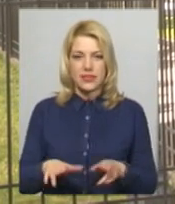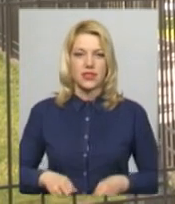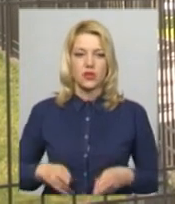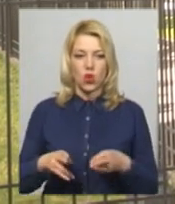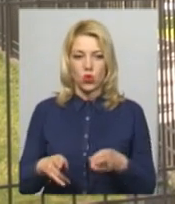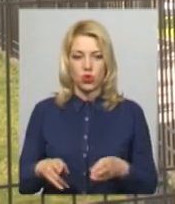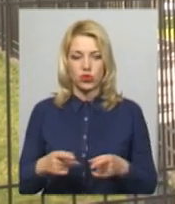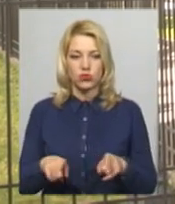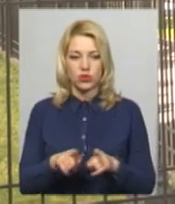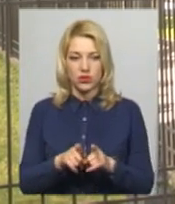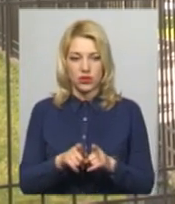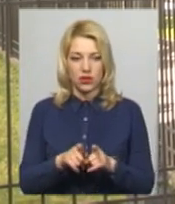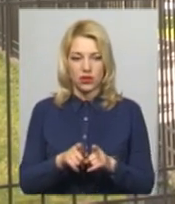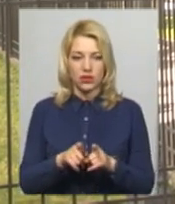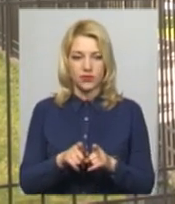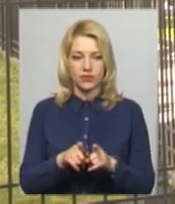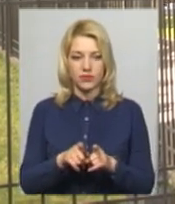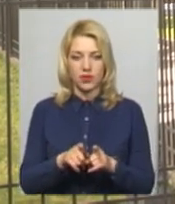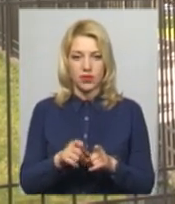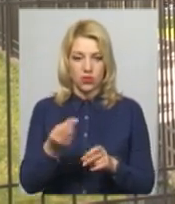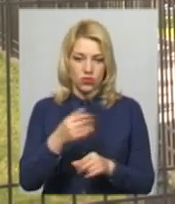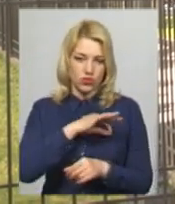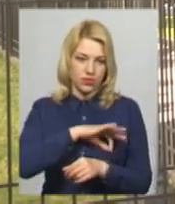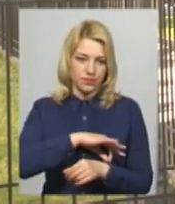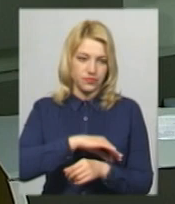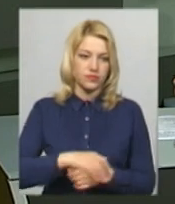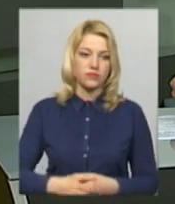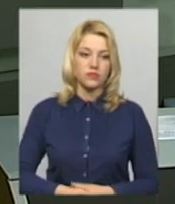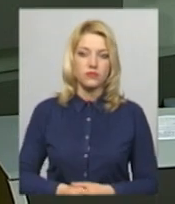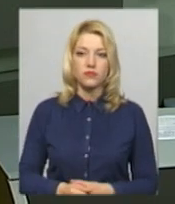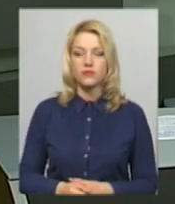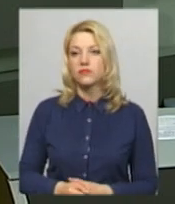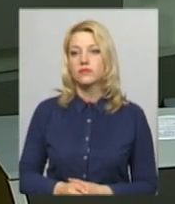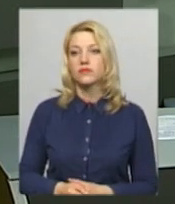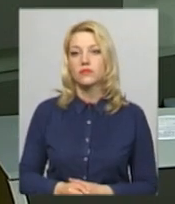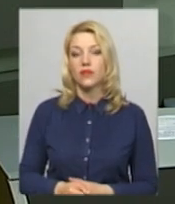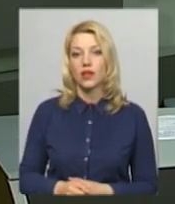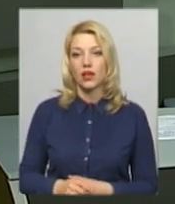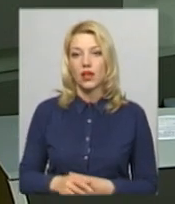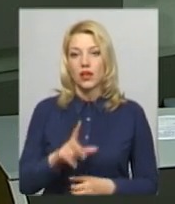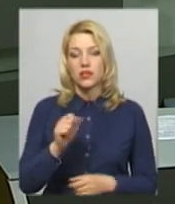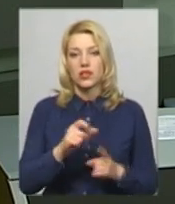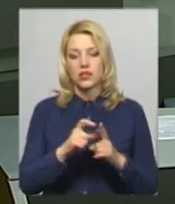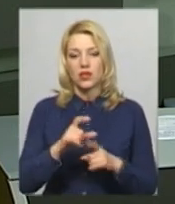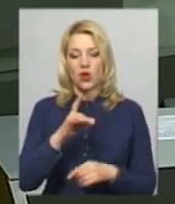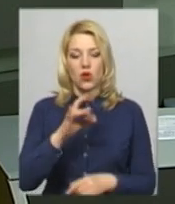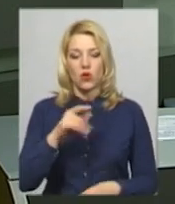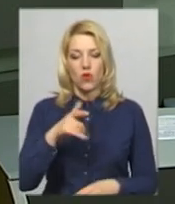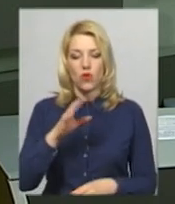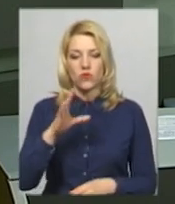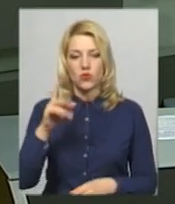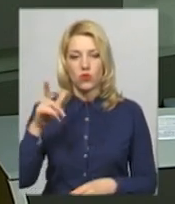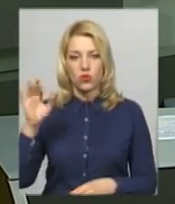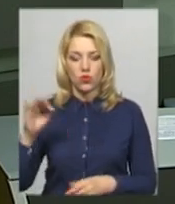таким чином заволодівши коштами громадян. За словами Романа Роговського,